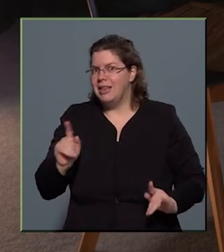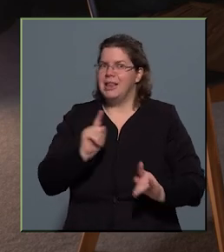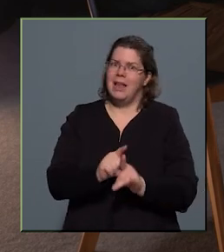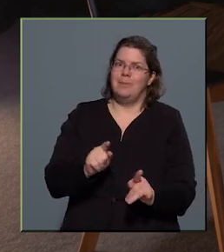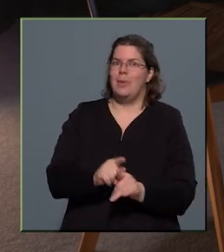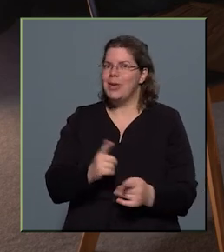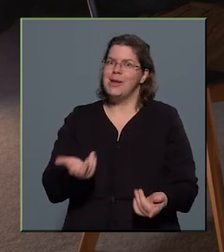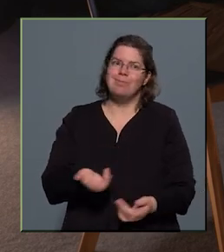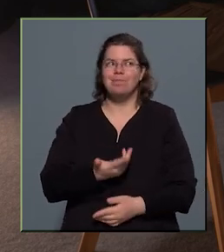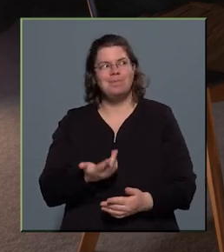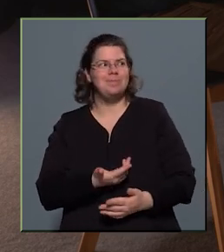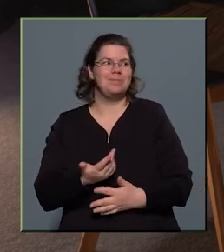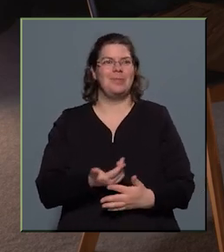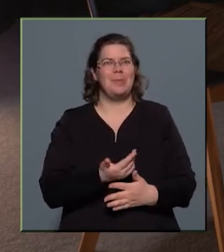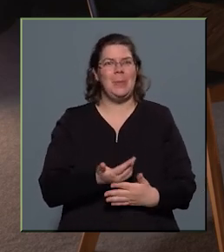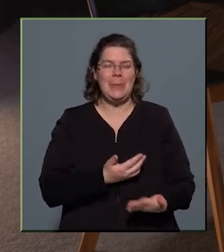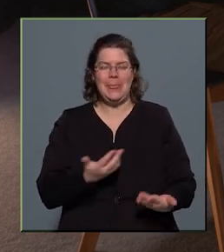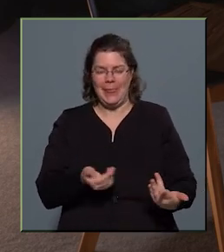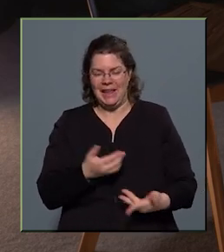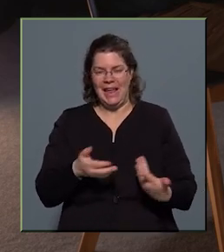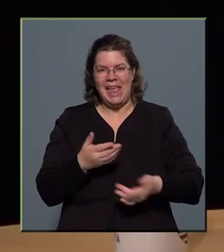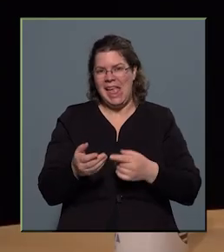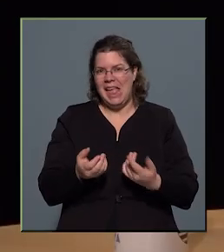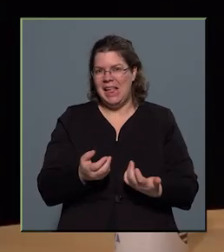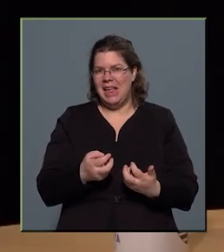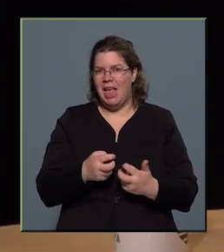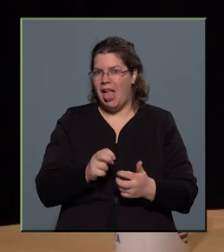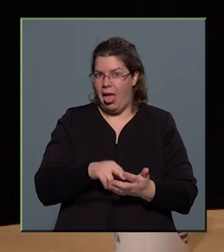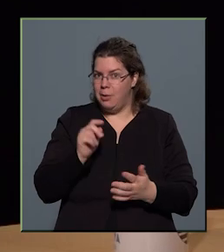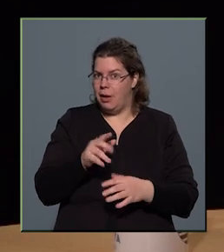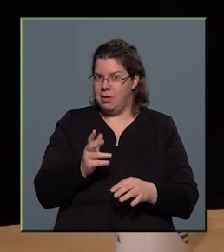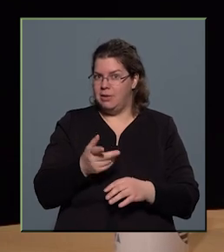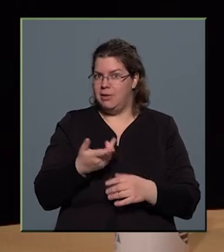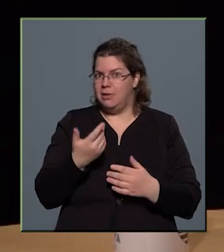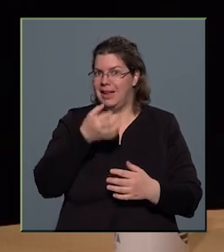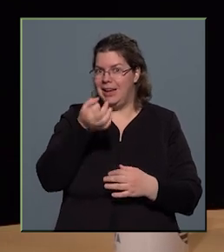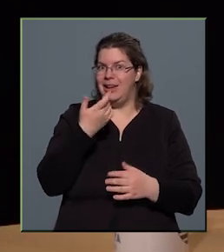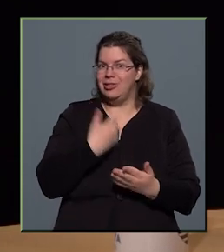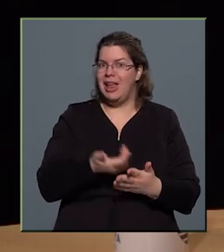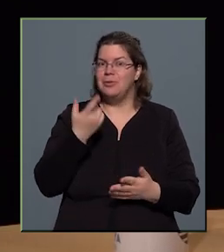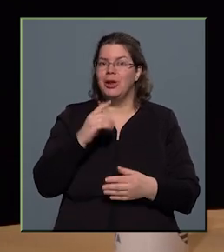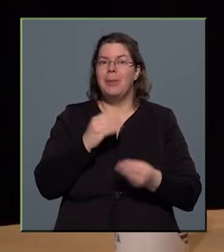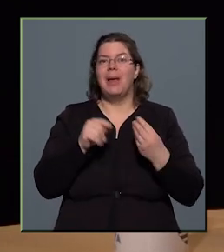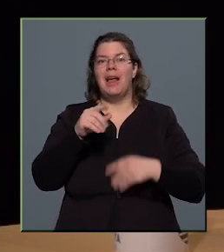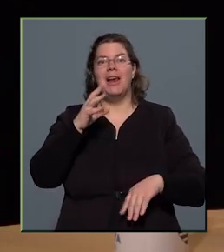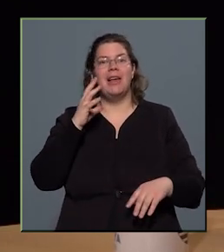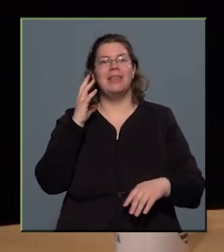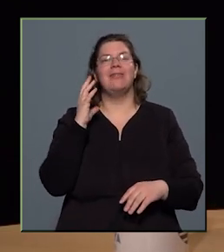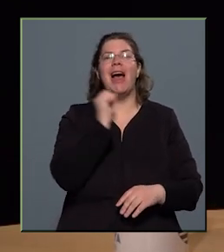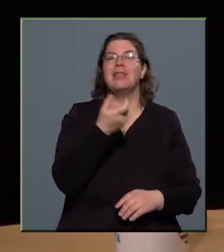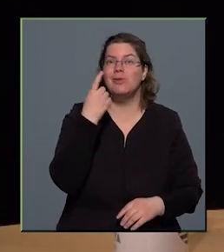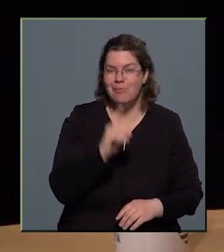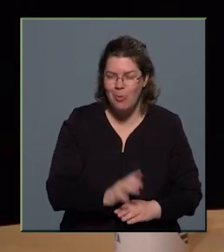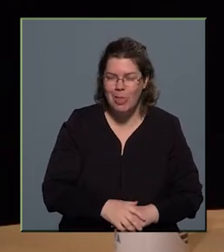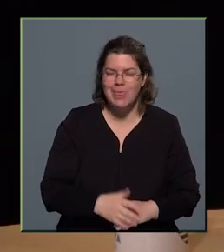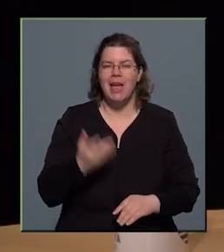elrugaszkodott kérdés lett volna, mert erre azt válaszoltam volna, hogy